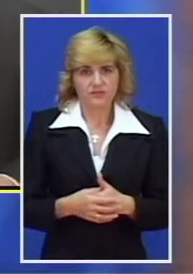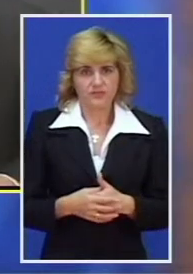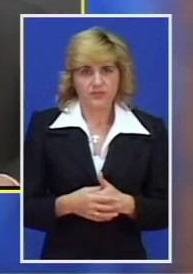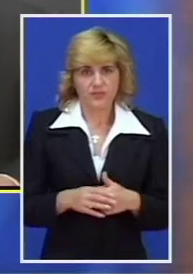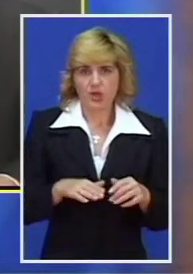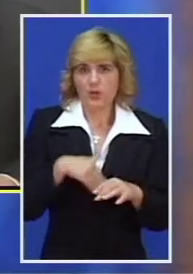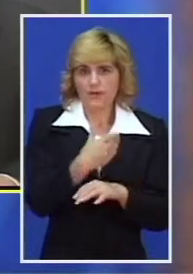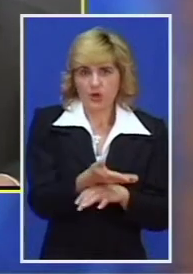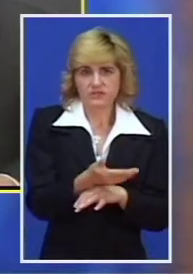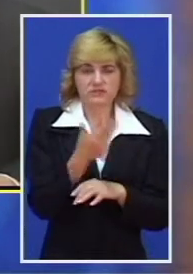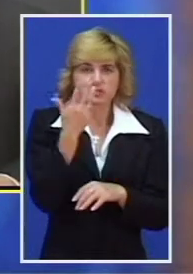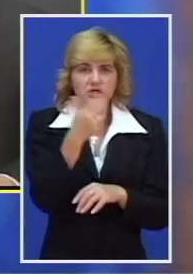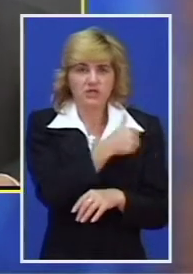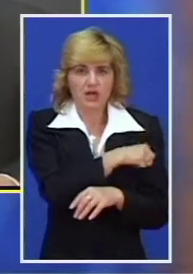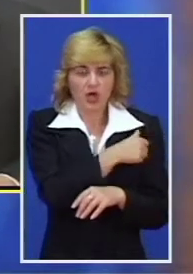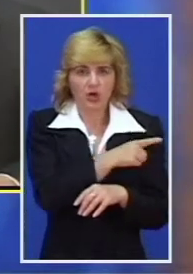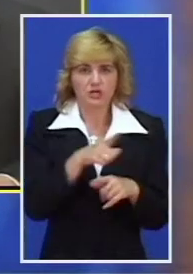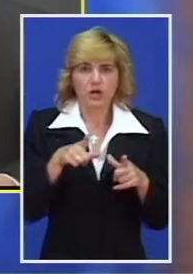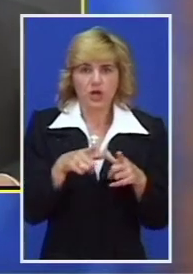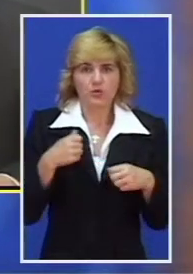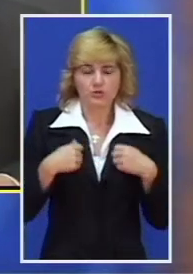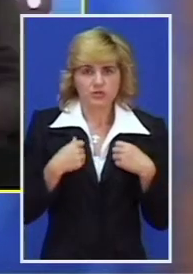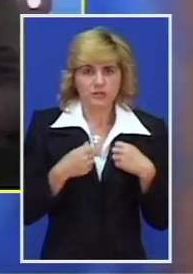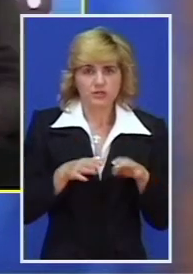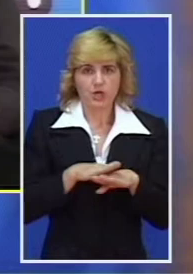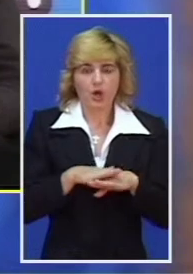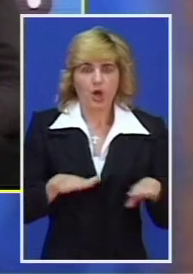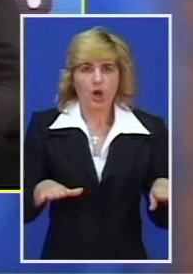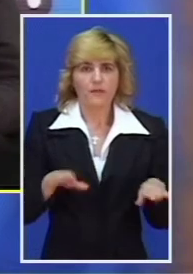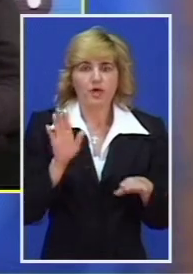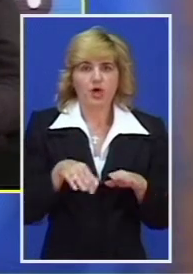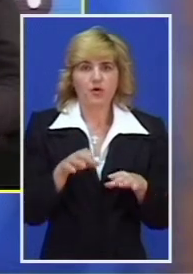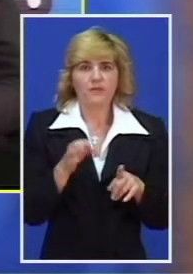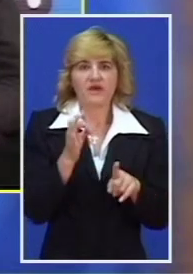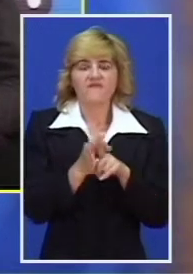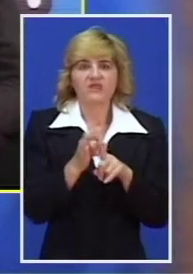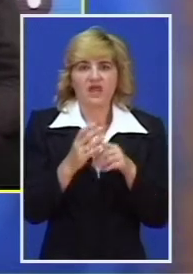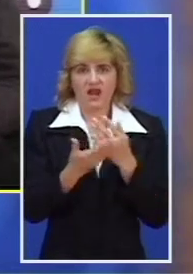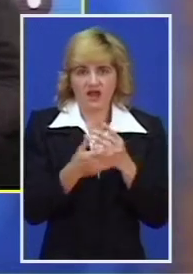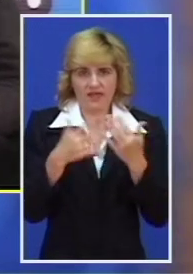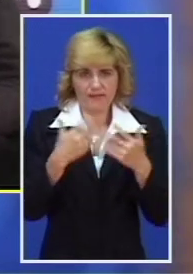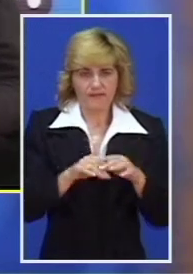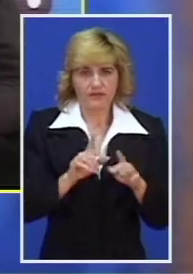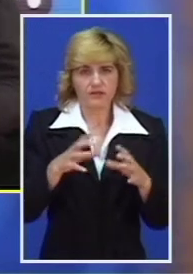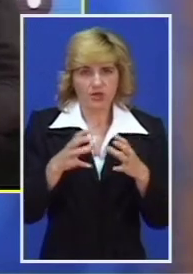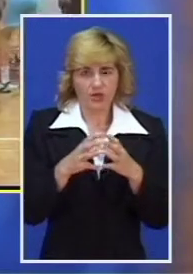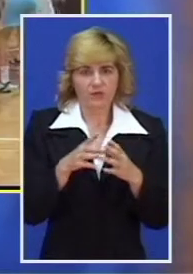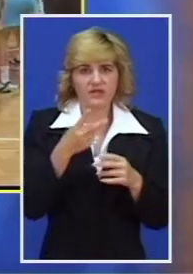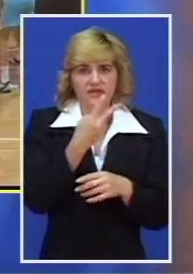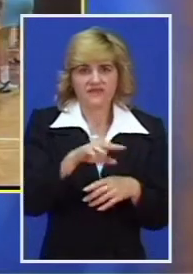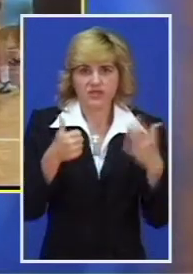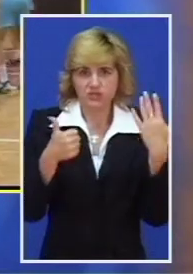Posle četiri godine provedene u Subotici na klupi rukometnog kluba Fidelinka, Nikola Jevremović u rukometnoj sezoni 2006